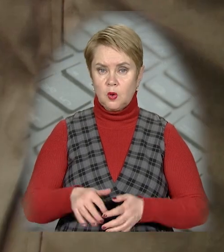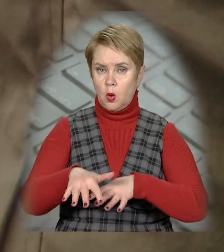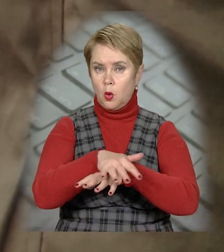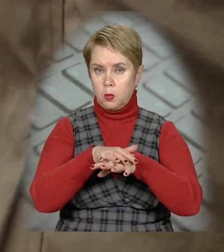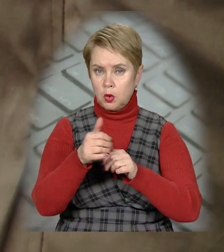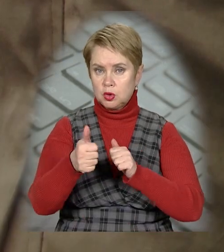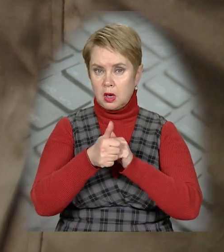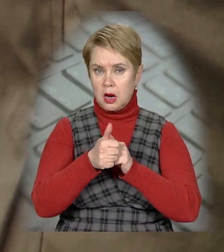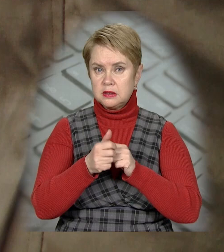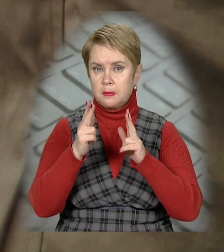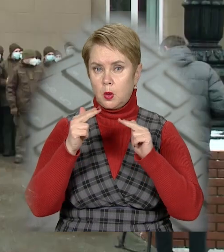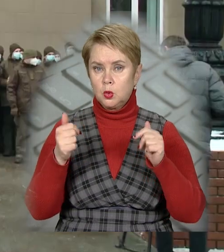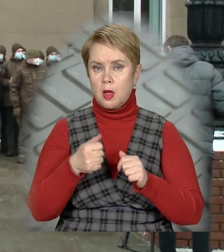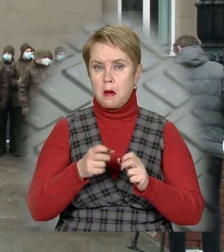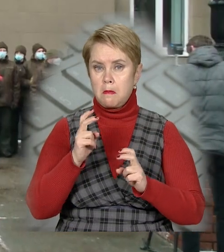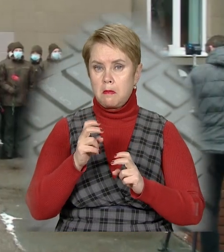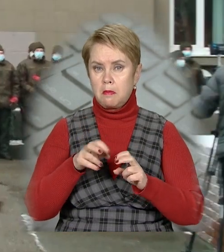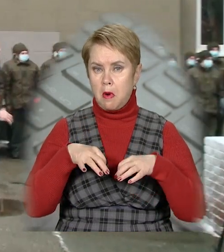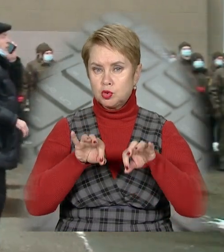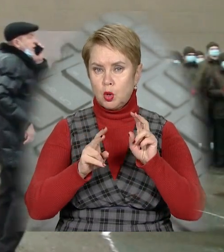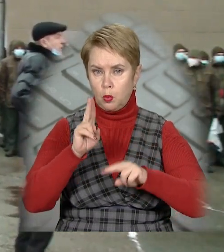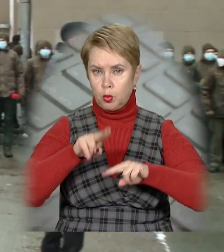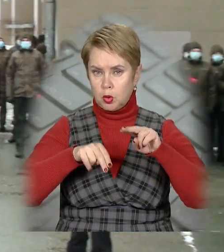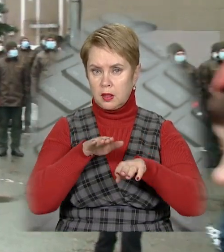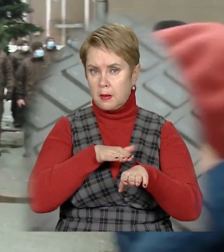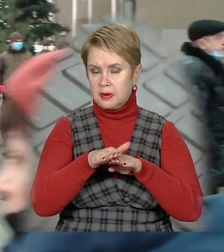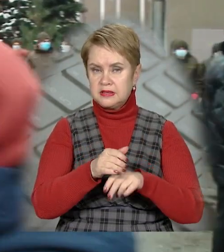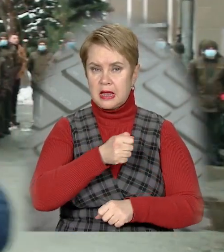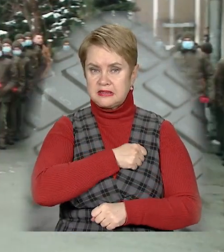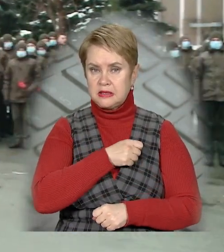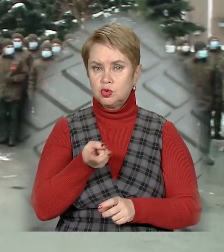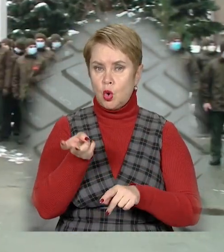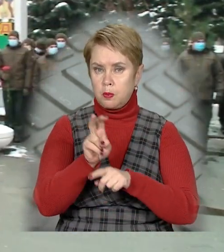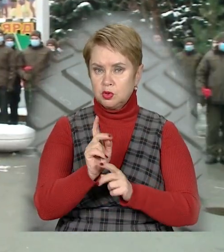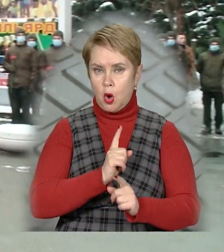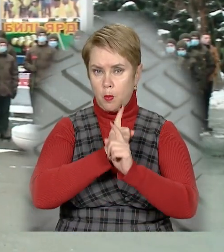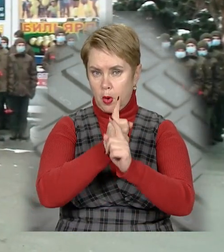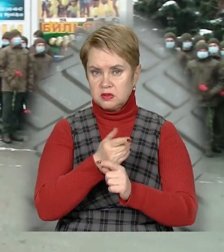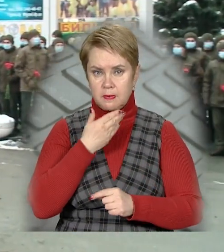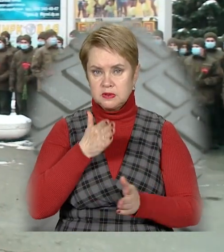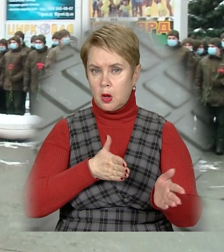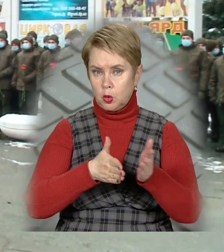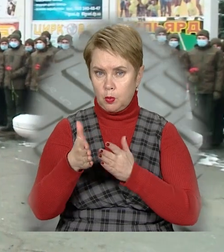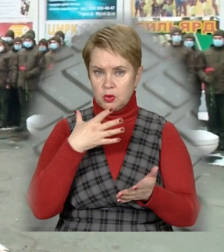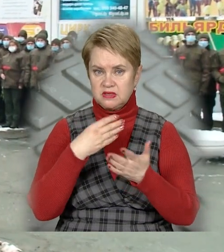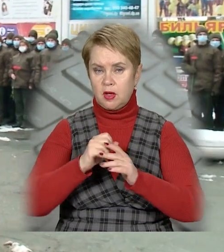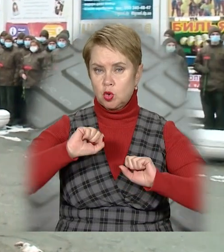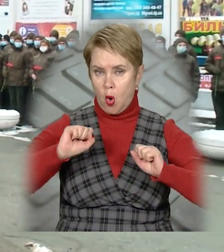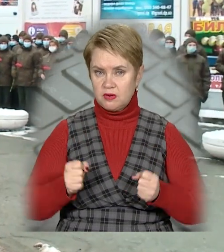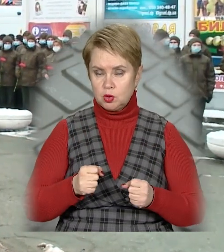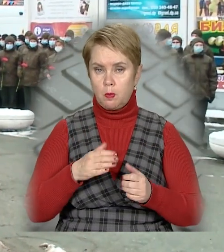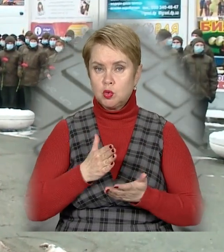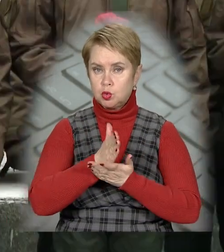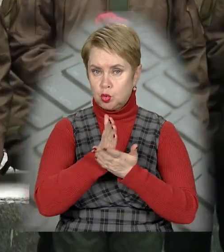Площа поряд із Палацом культури машинобудівників заповнена нацгвардійцями, що прийшли провести в останню путь своїх